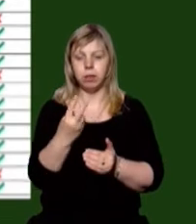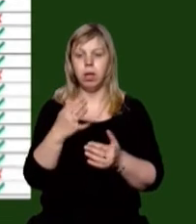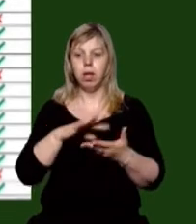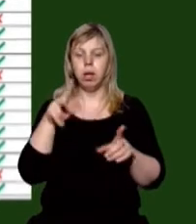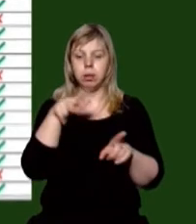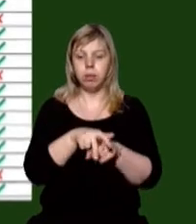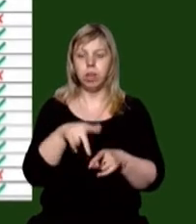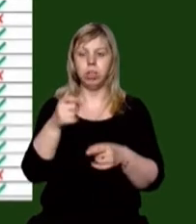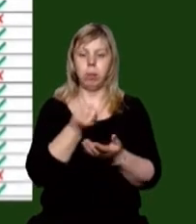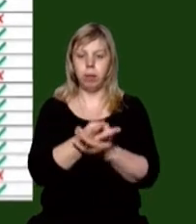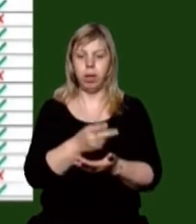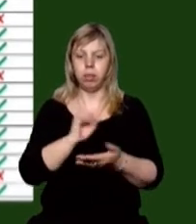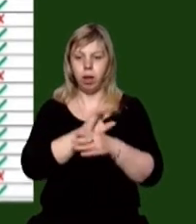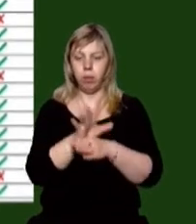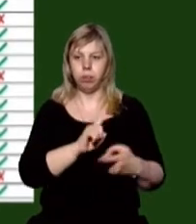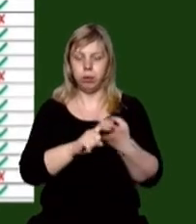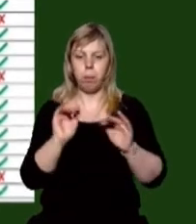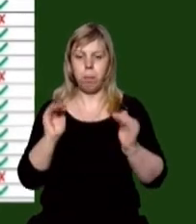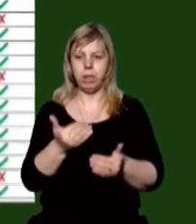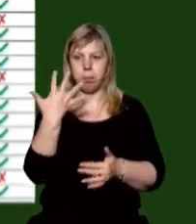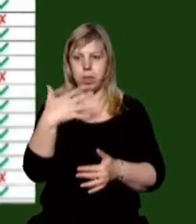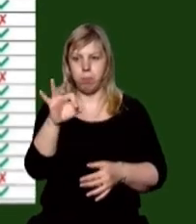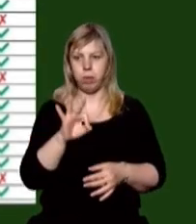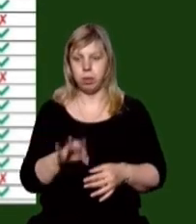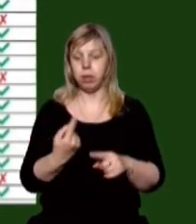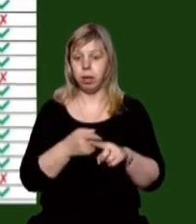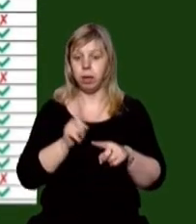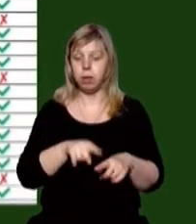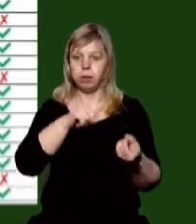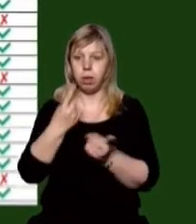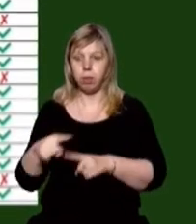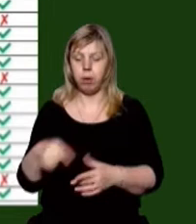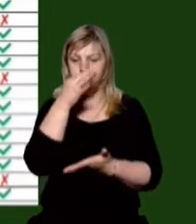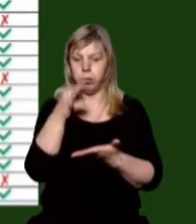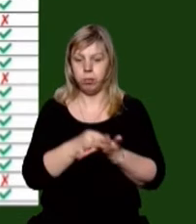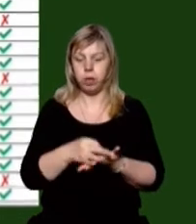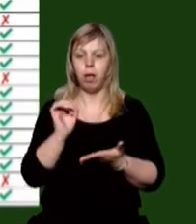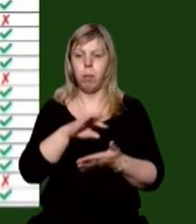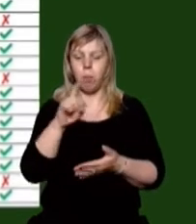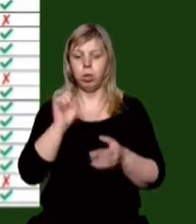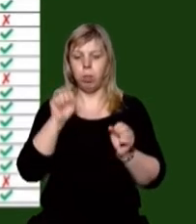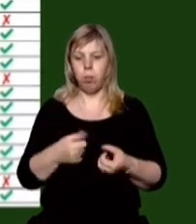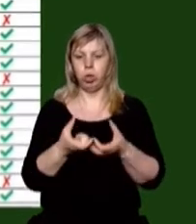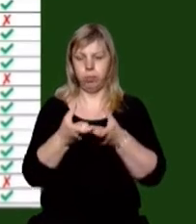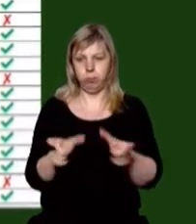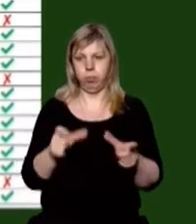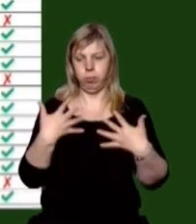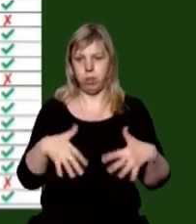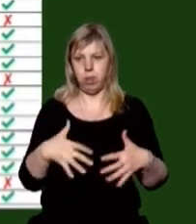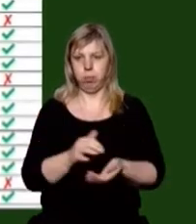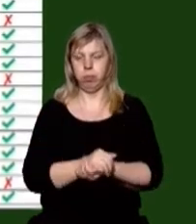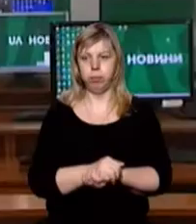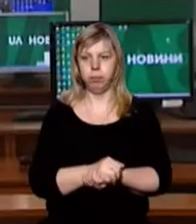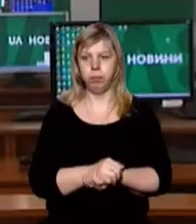завантаженість лікарень хворими на COVID-19 – менше 50%. Таким чином, Закарпаття відповідає критеріям МОЗ і може запроваджувати пославлення